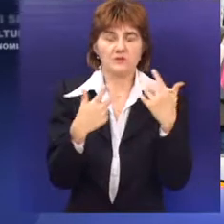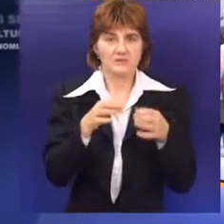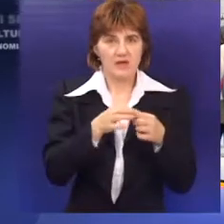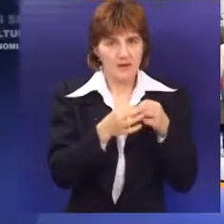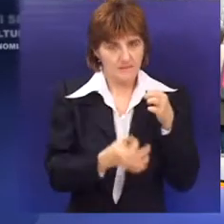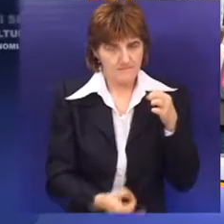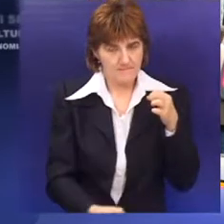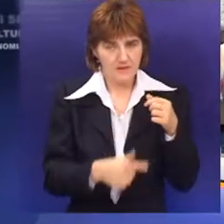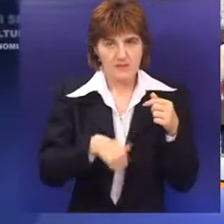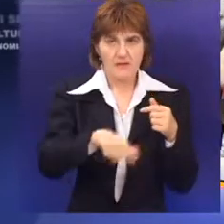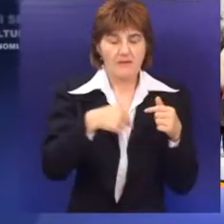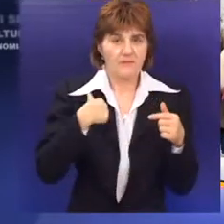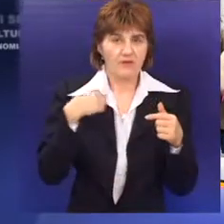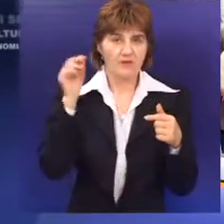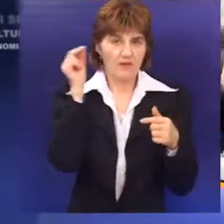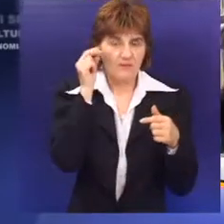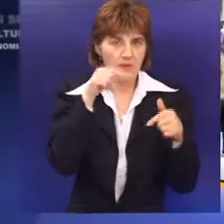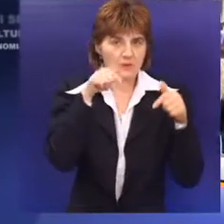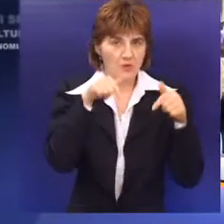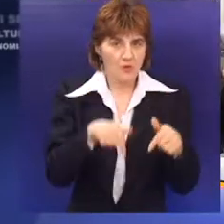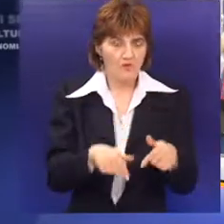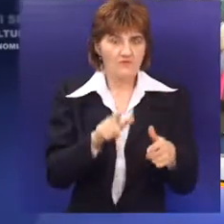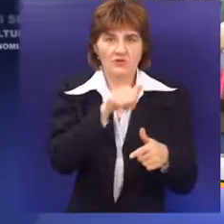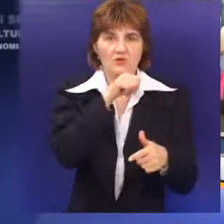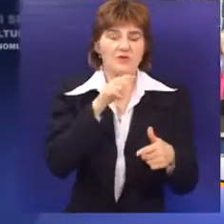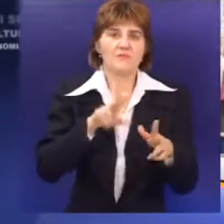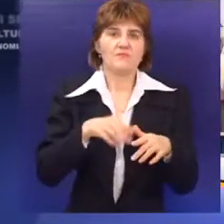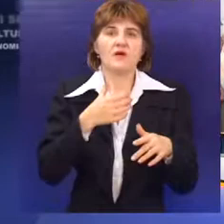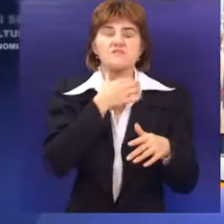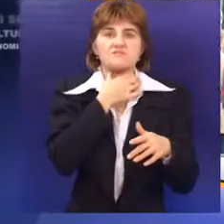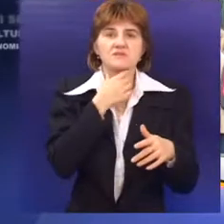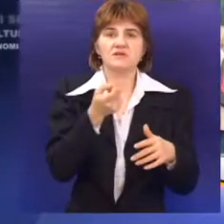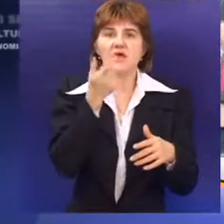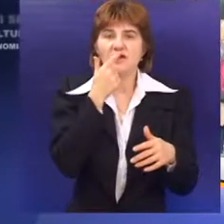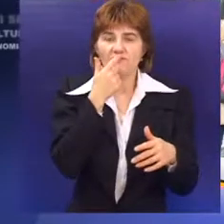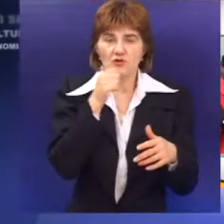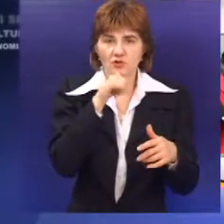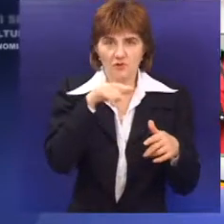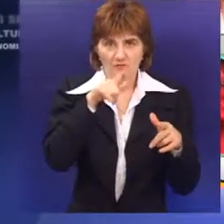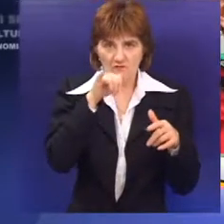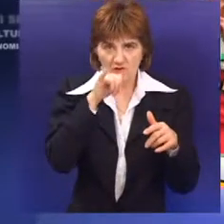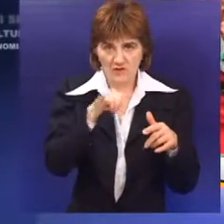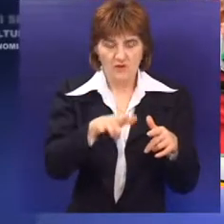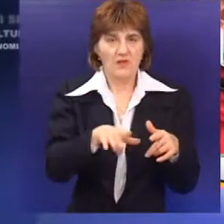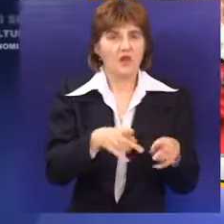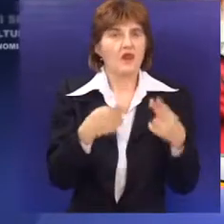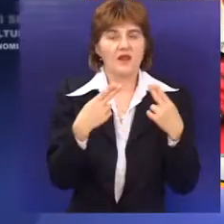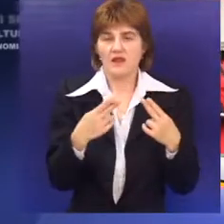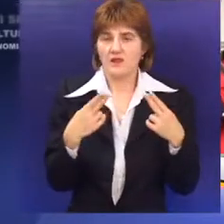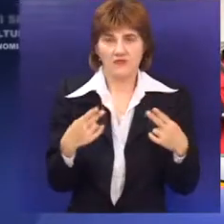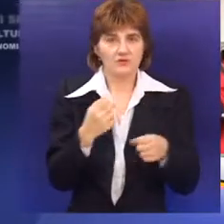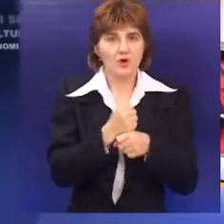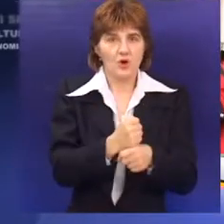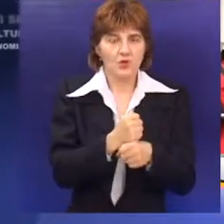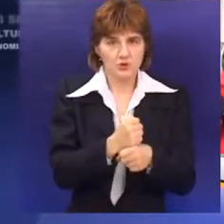kutmezőket, amikor a kutmezőket, amikor a kutmezőket. Najbitnija vezi voda je